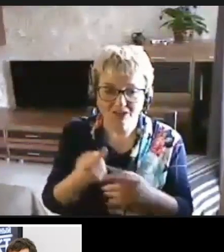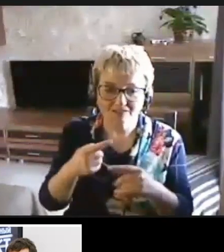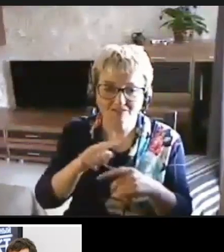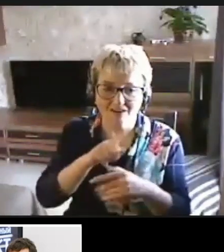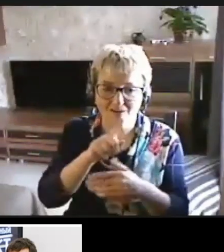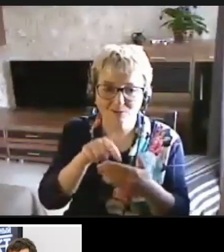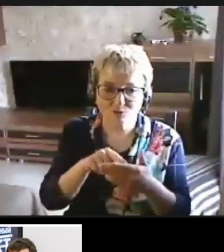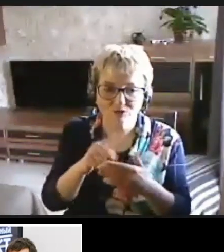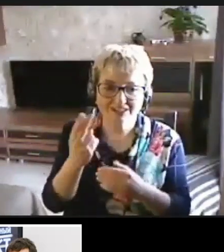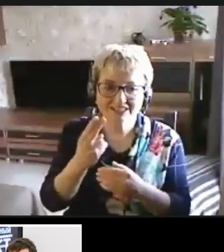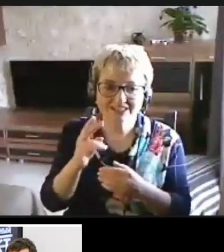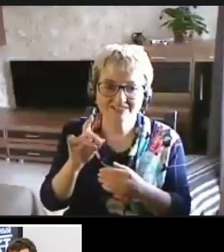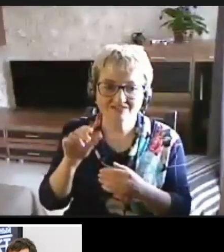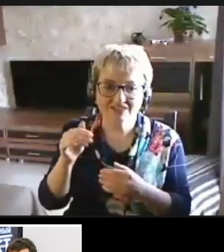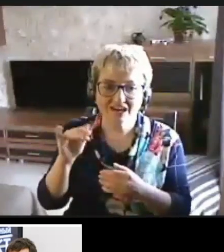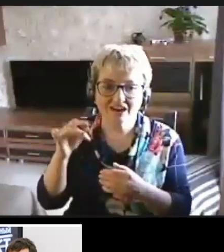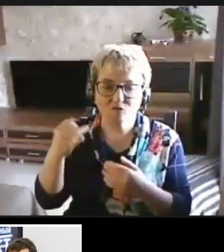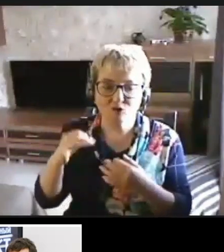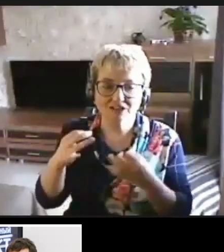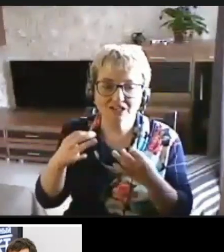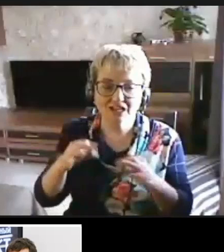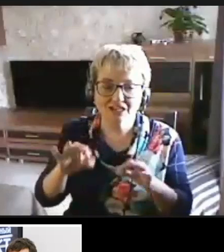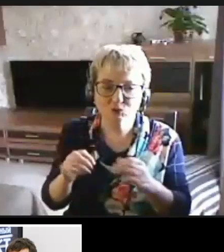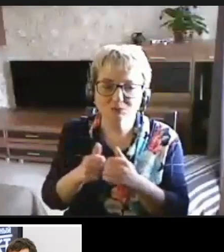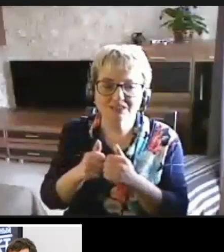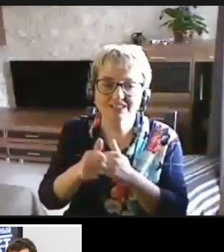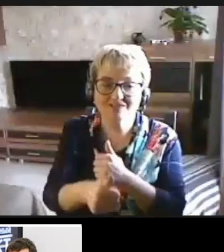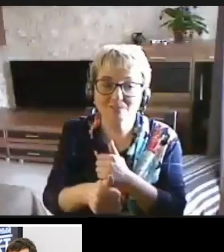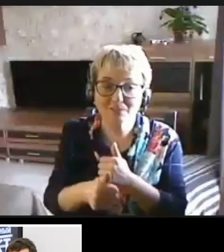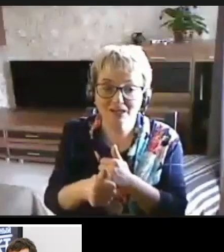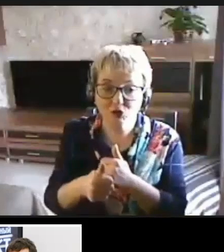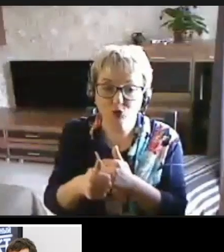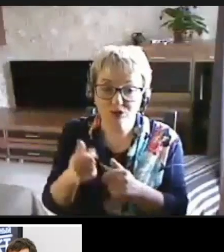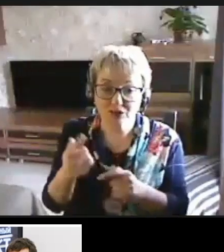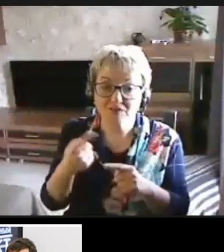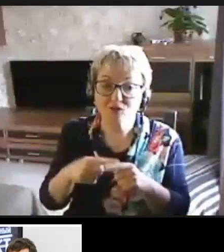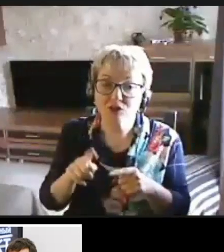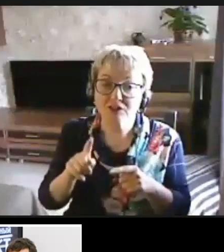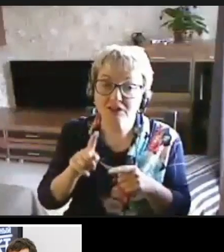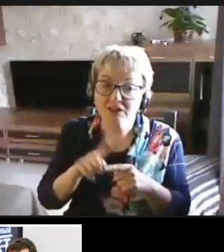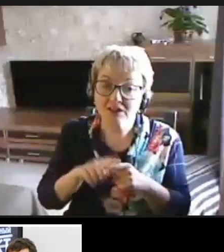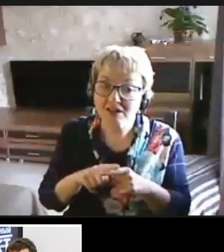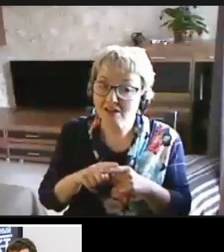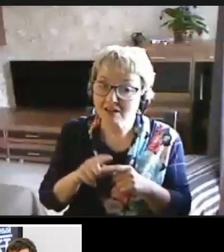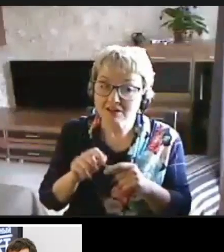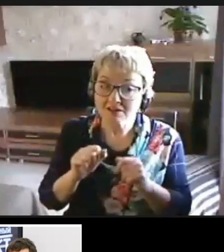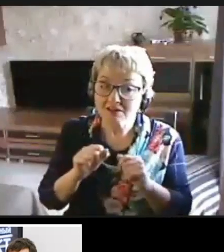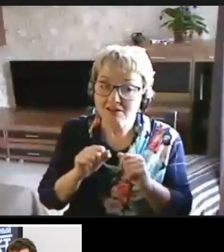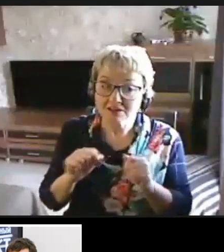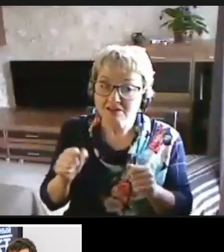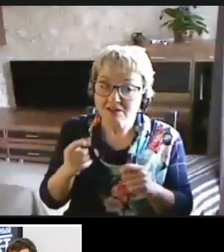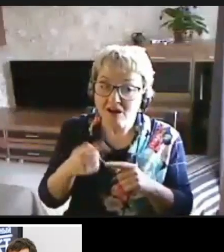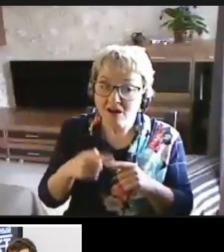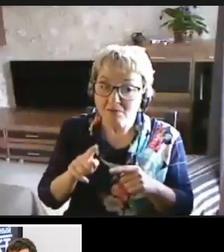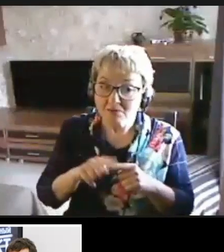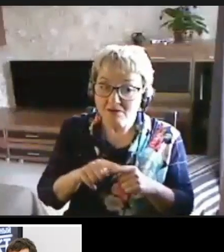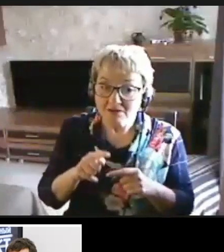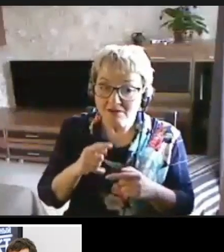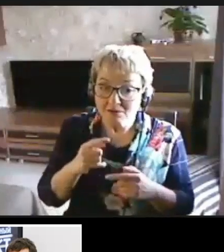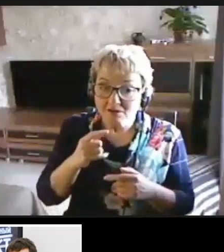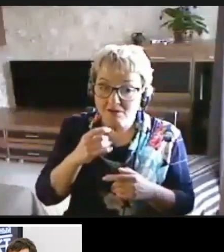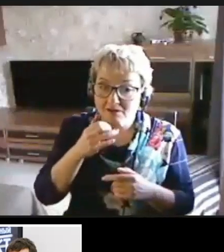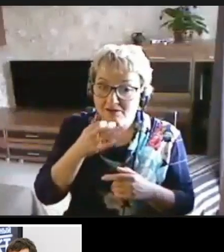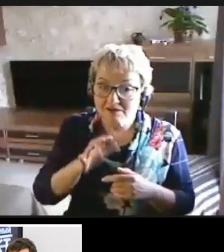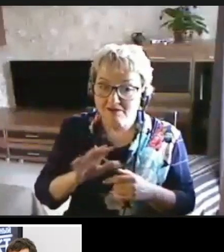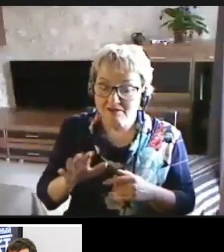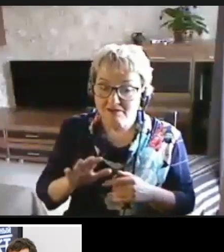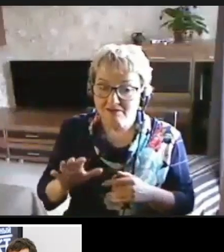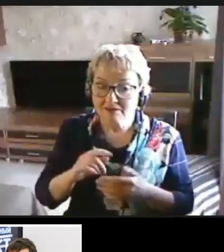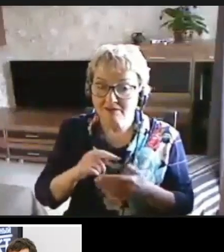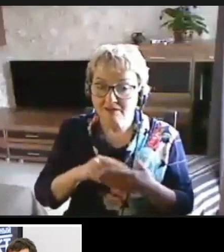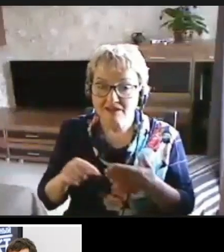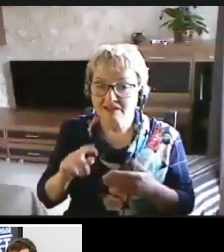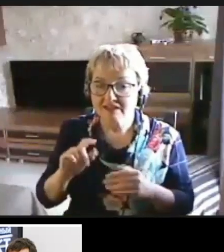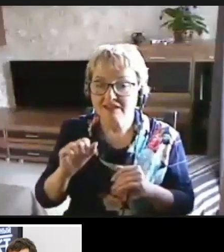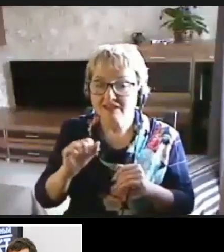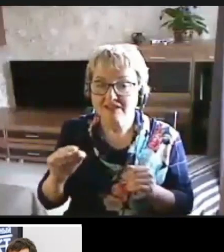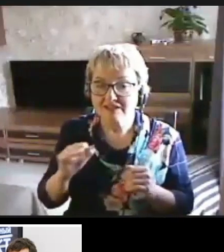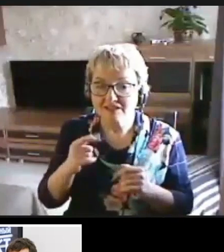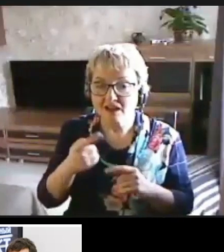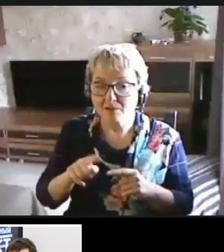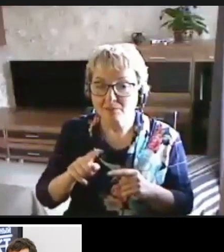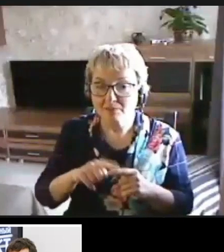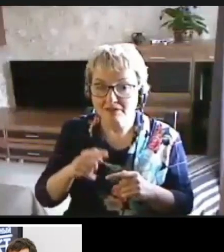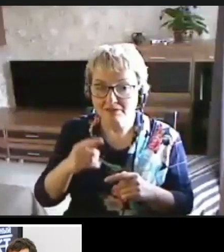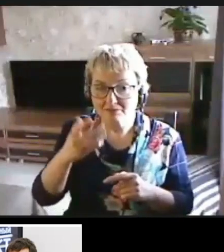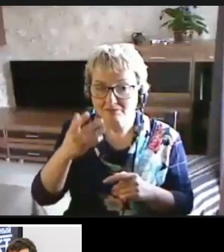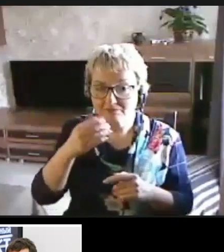цифровой доступности вперед. И это нельзя об этом не отметить, конечно, то есть нельзя это не упомянуть.